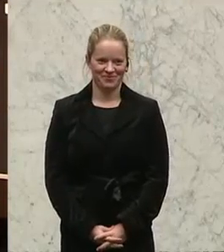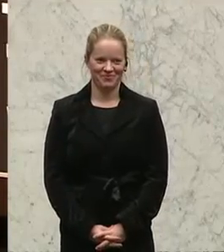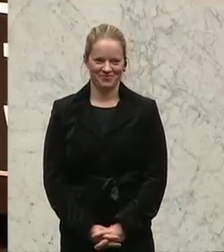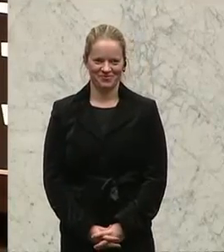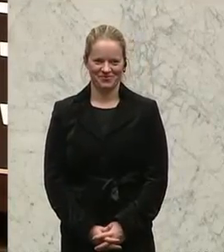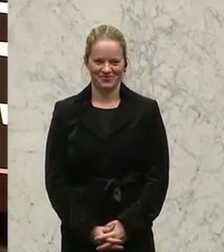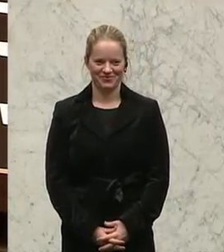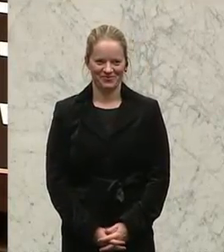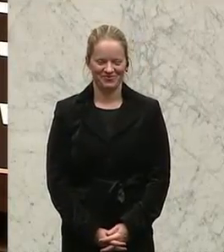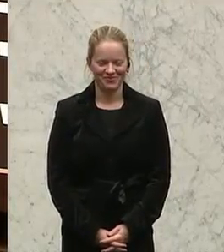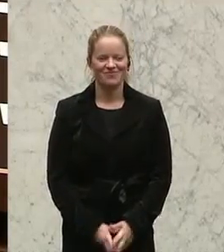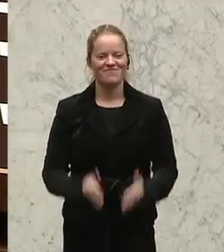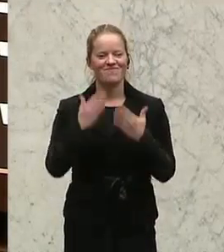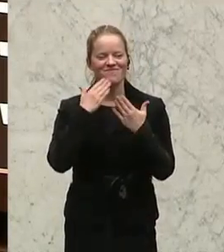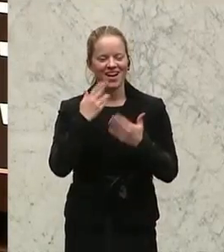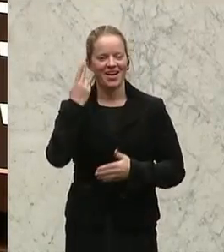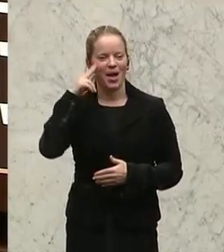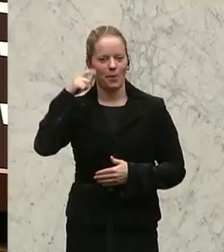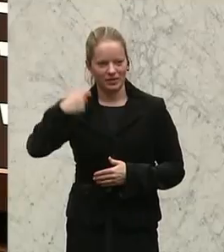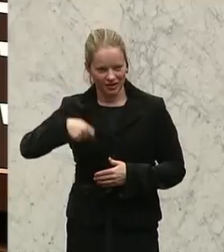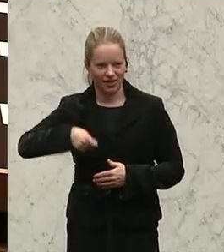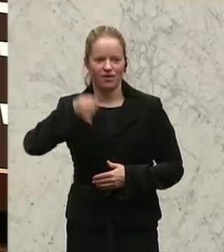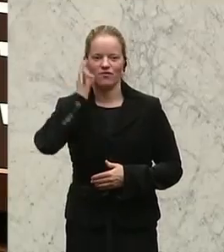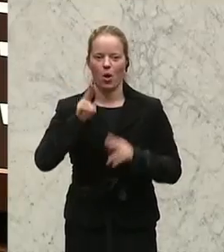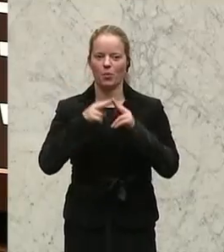Danke, Herr Präsident, Frau Bundesminister.